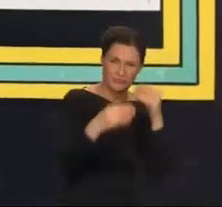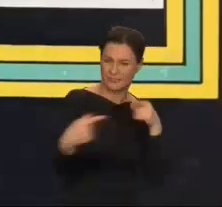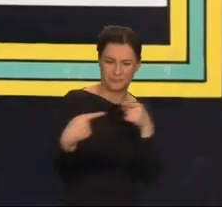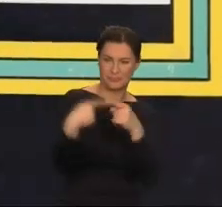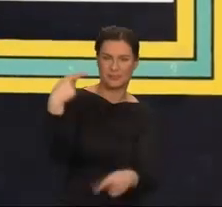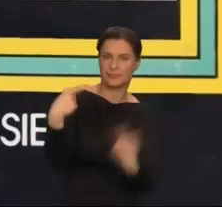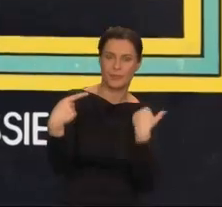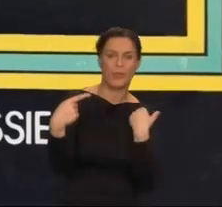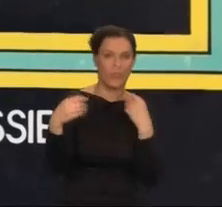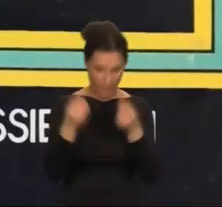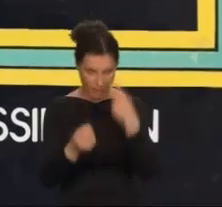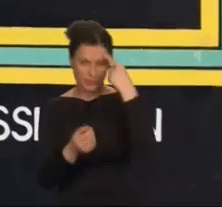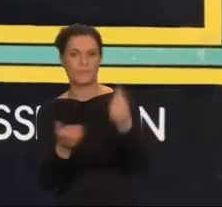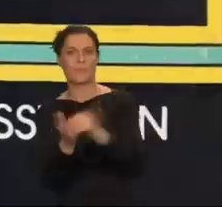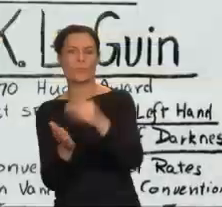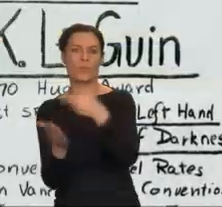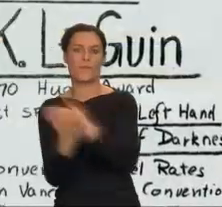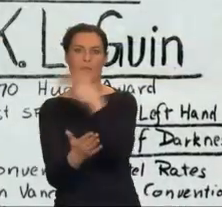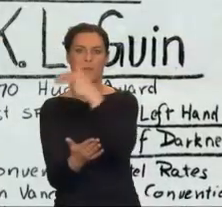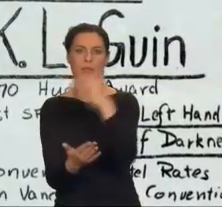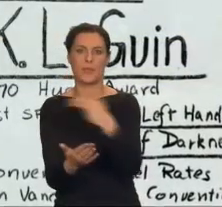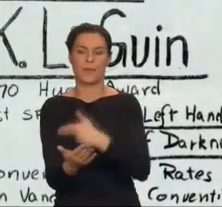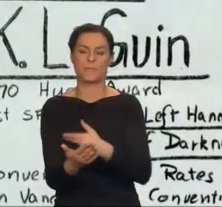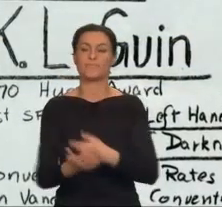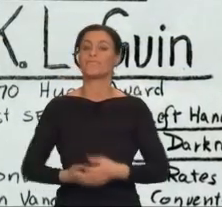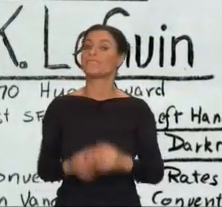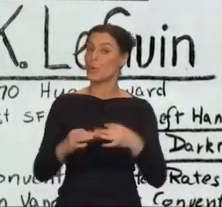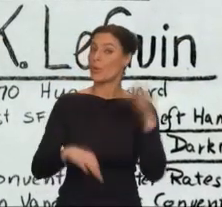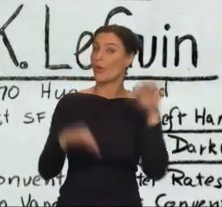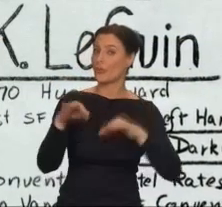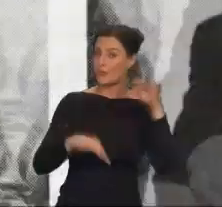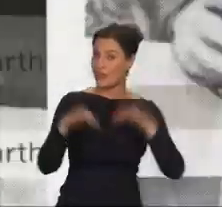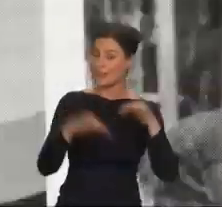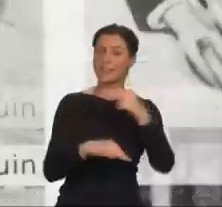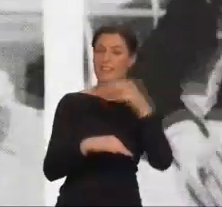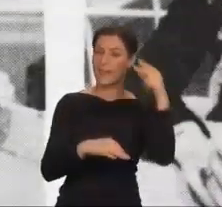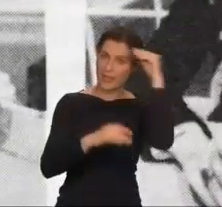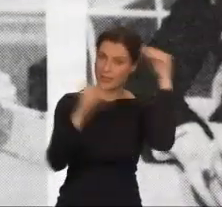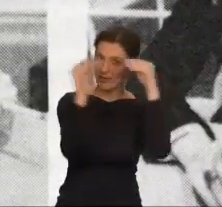W tym okresie zaczęła brać udział w konferencjach na temat science fiction.